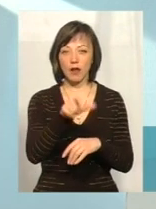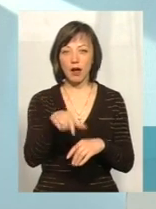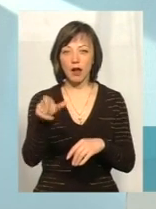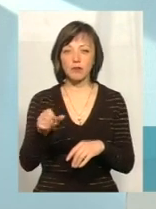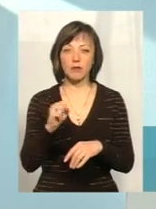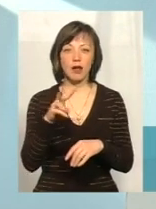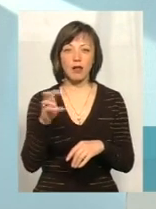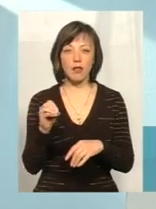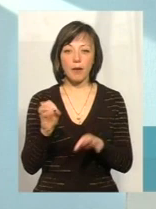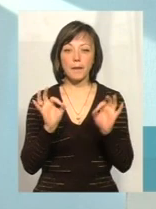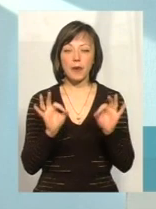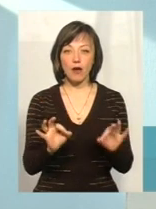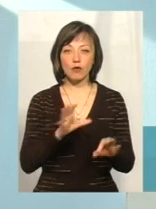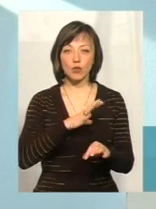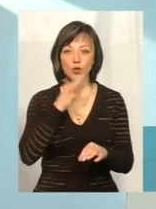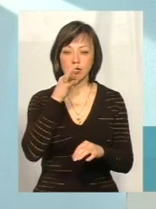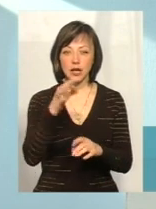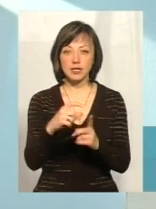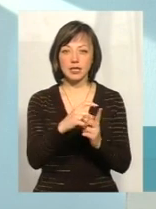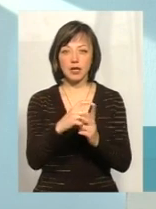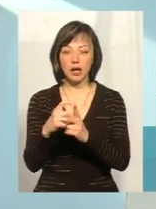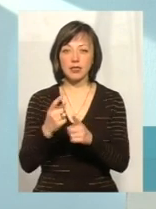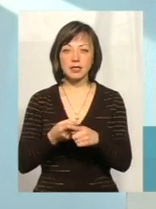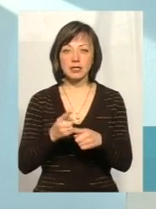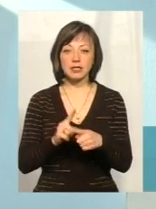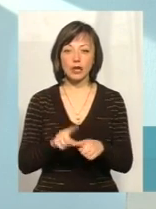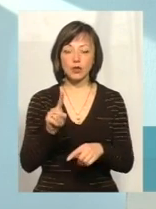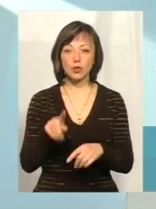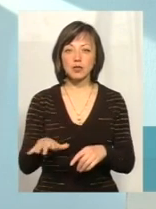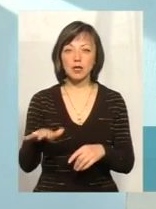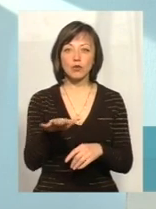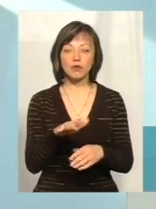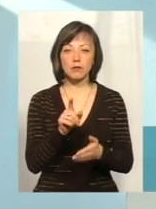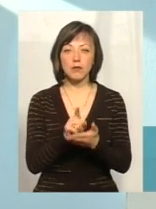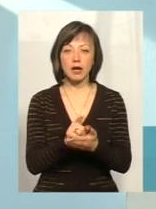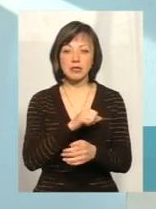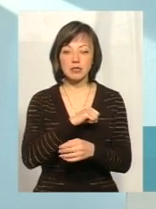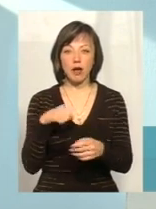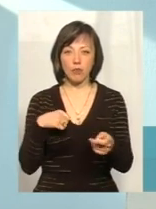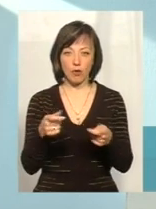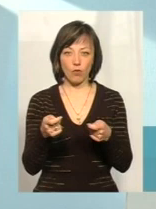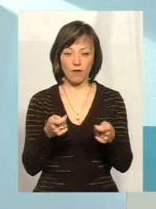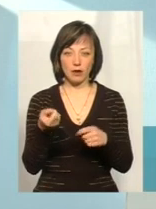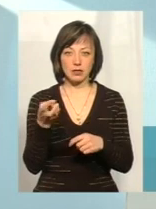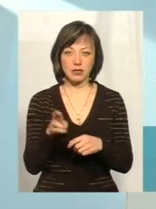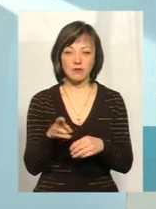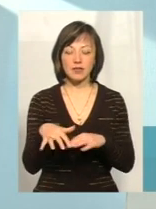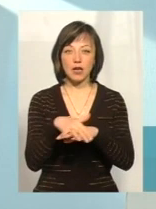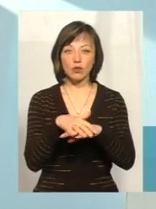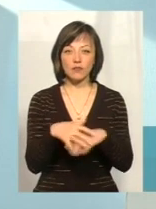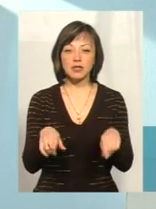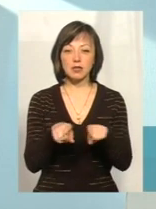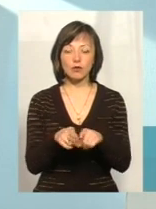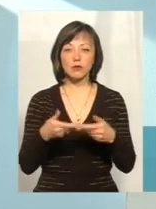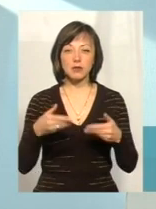правильно було сказано в цитаті, що це то середовище, яке має саморегулюватися. Тобто, в середовищі все